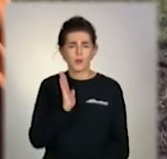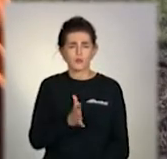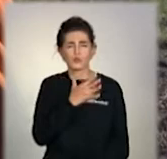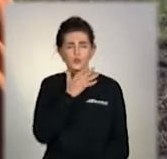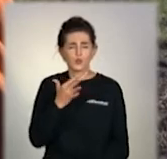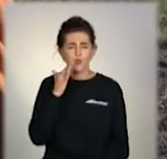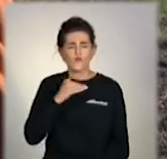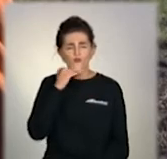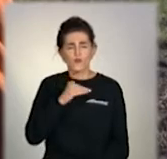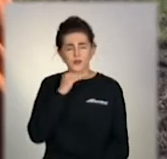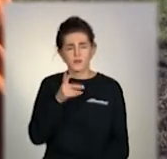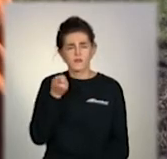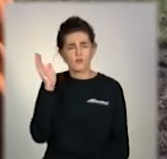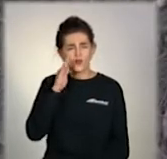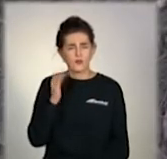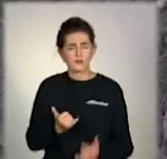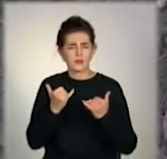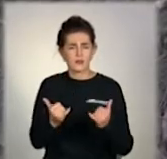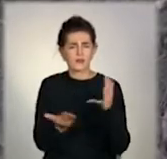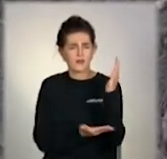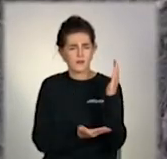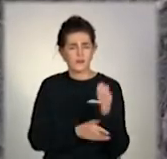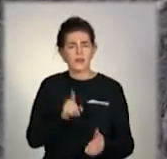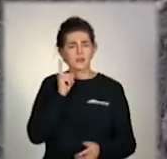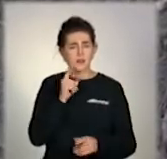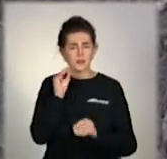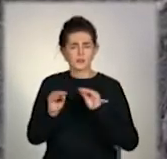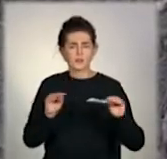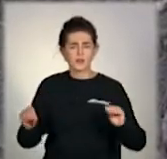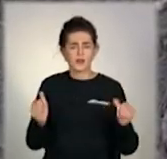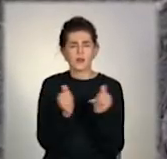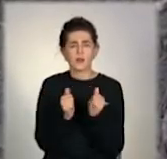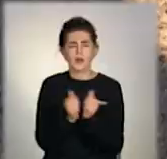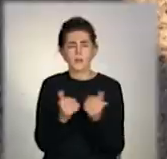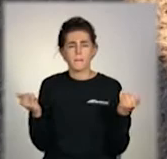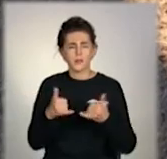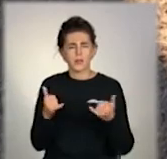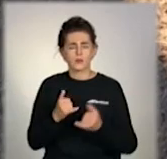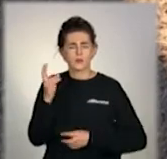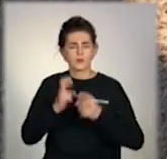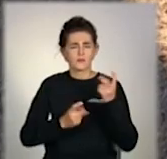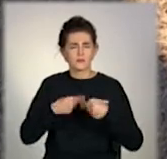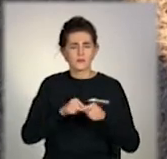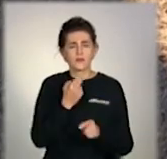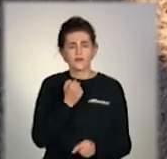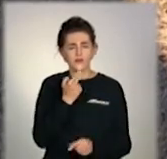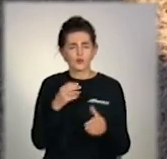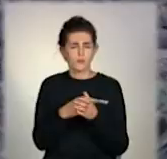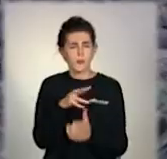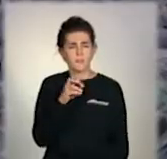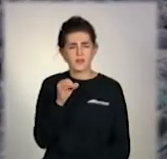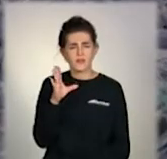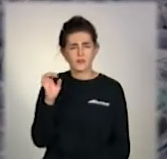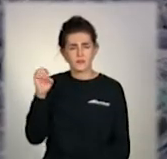для деревьев. Озеленять місцевість біля металургійного комбінату імені Іліча, групи Метинвест.